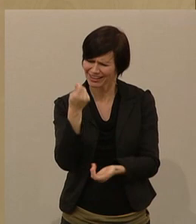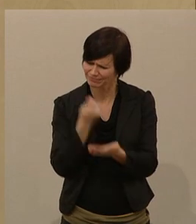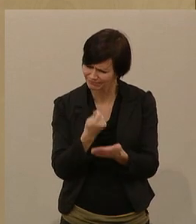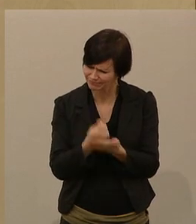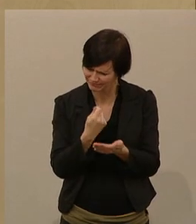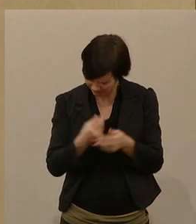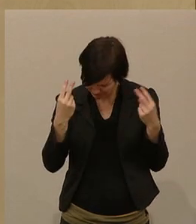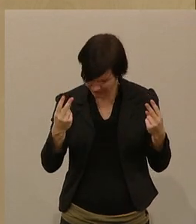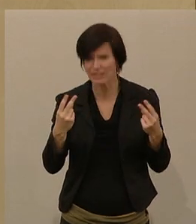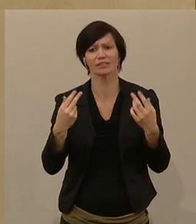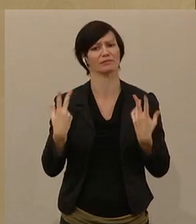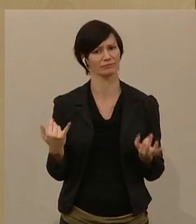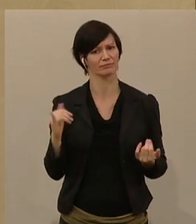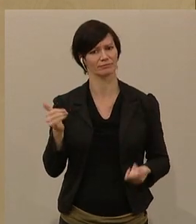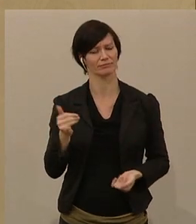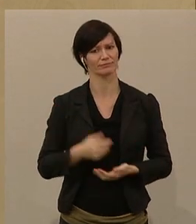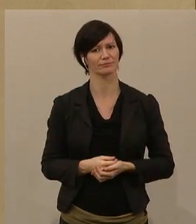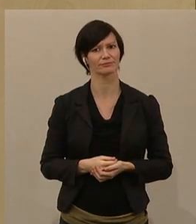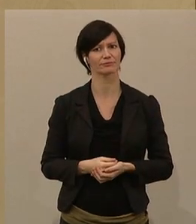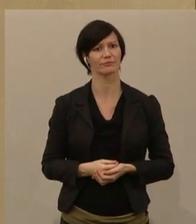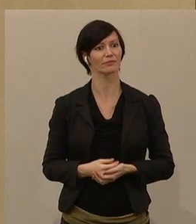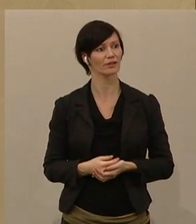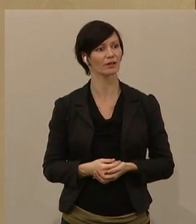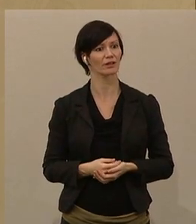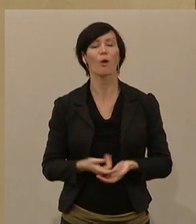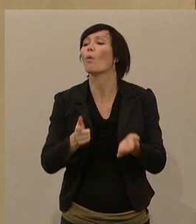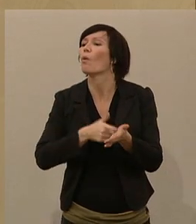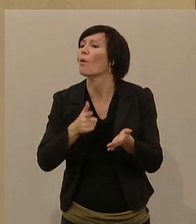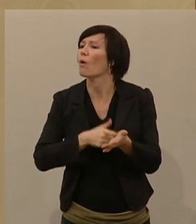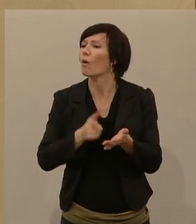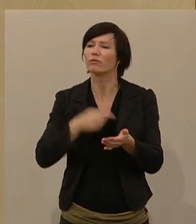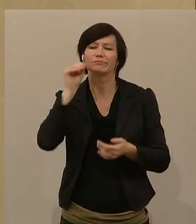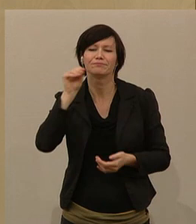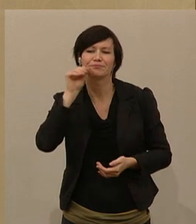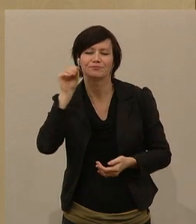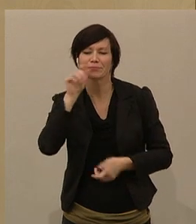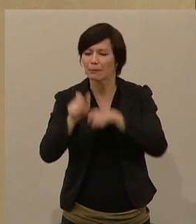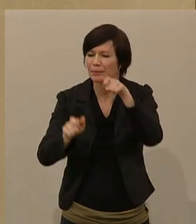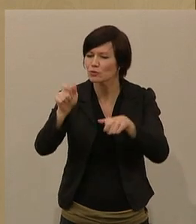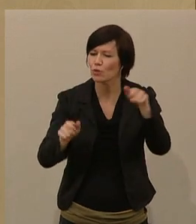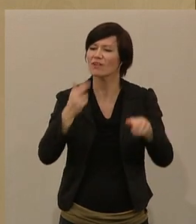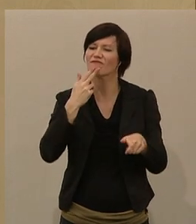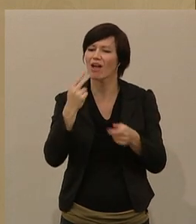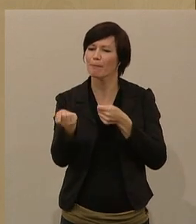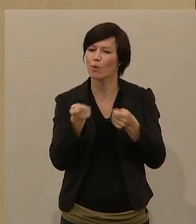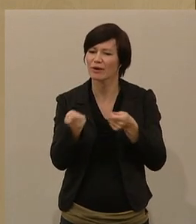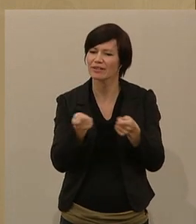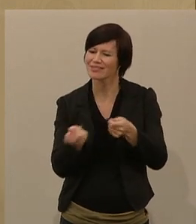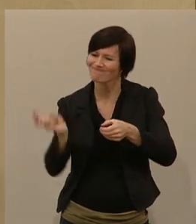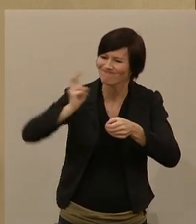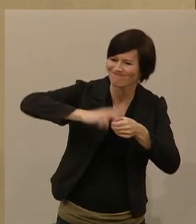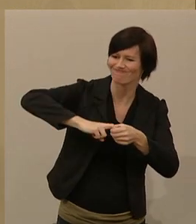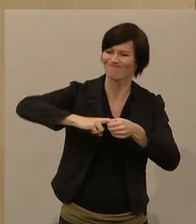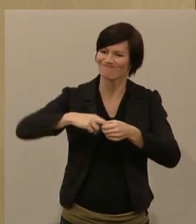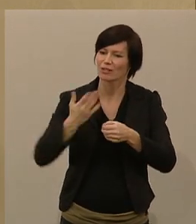und das wird ja immer wieder beklagt, dass wir keine Menschen mehr finden, die in die Politik gehen wollen, dann müssen wir an diesen Relationen